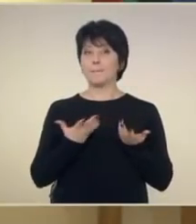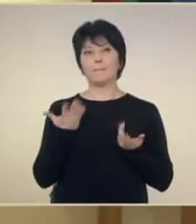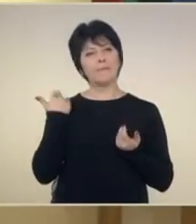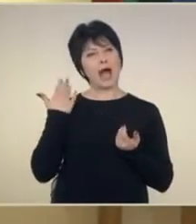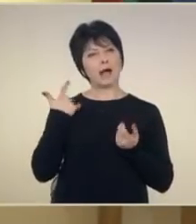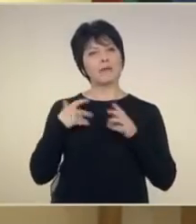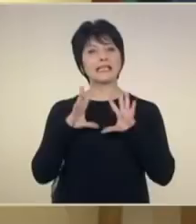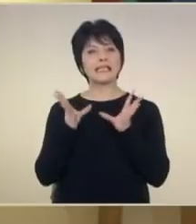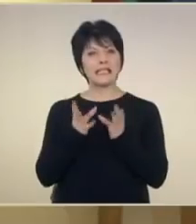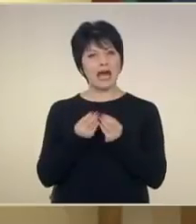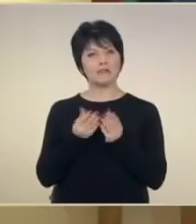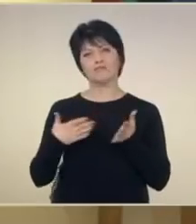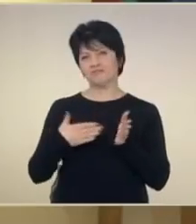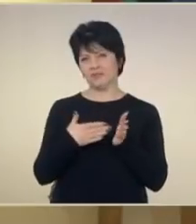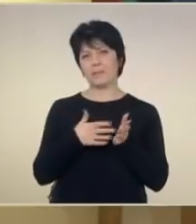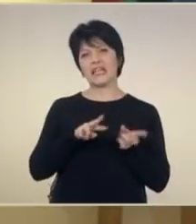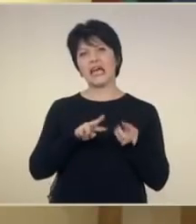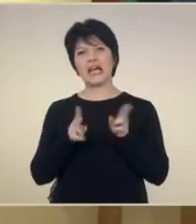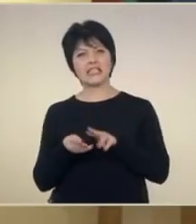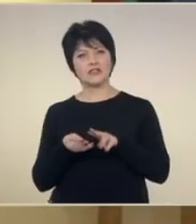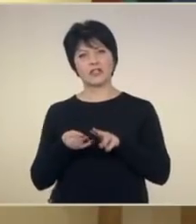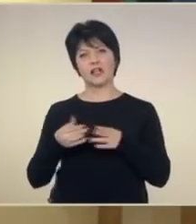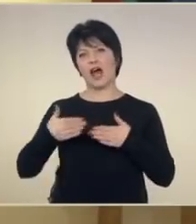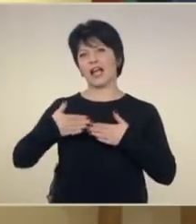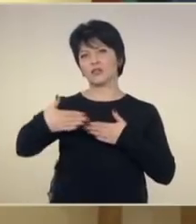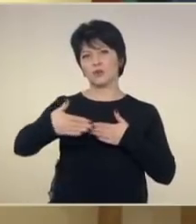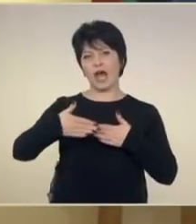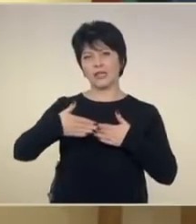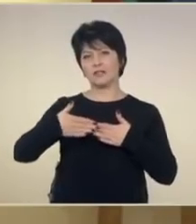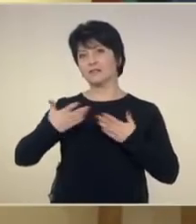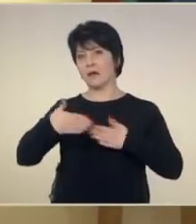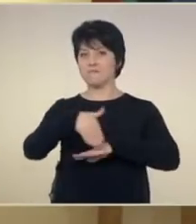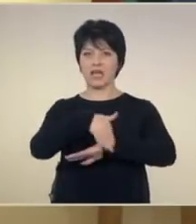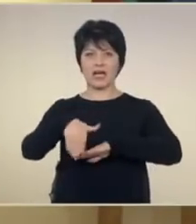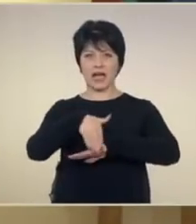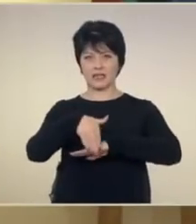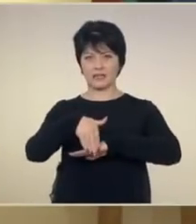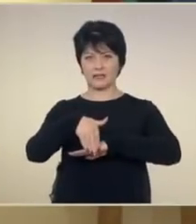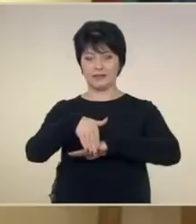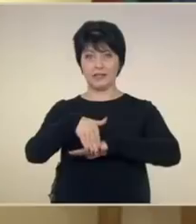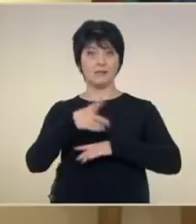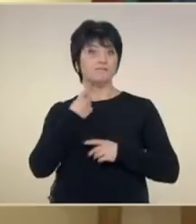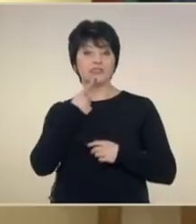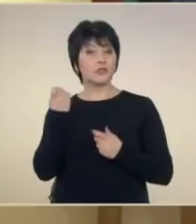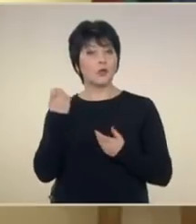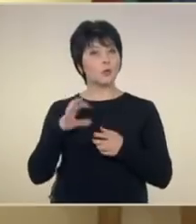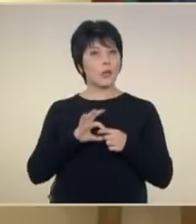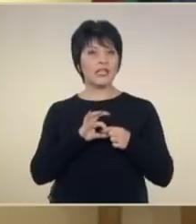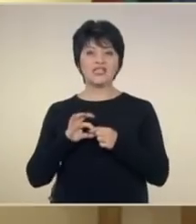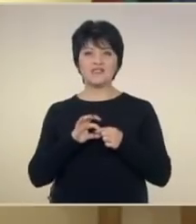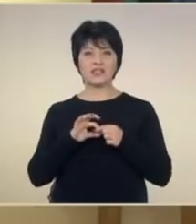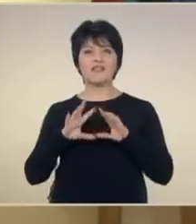Въпреки различията, разстоянията и границите помежду ни. Защото ни свързва